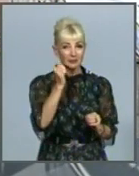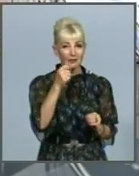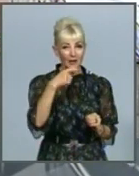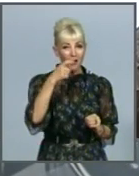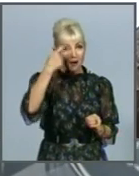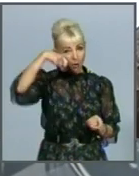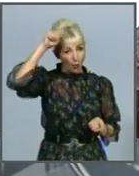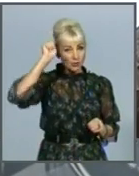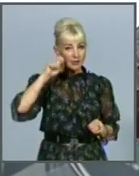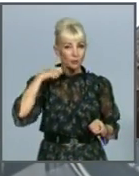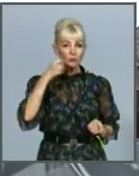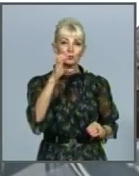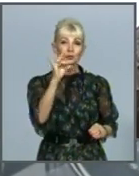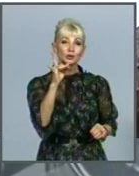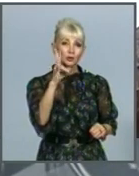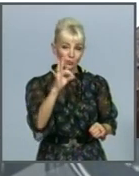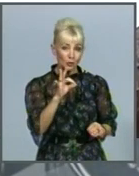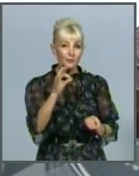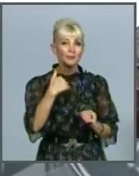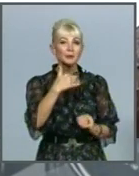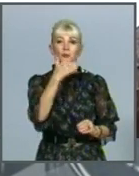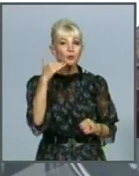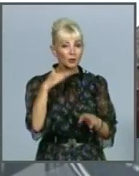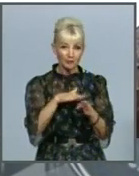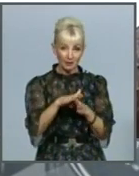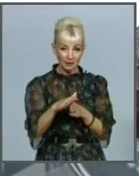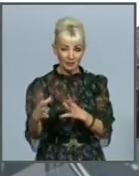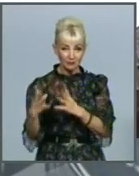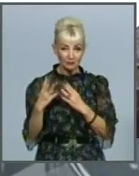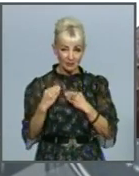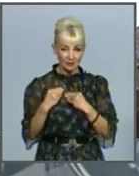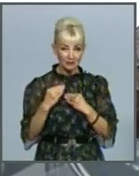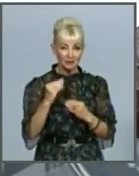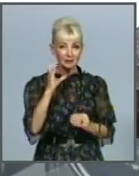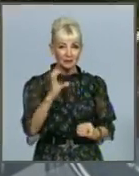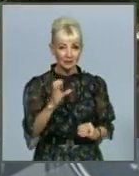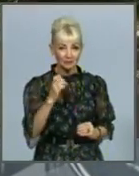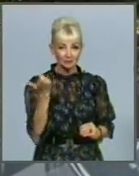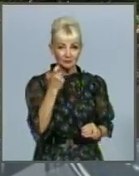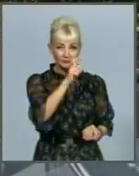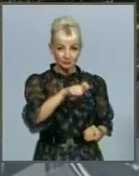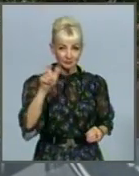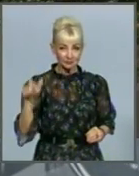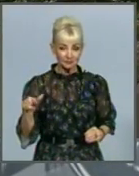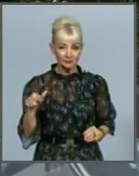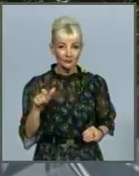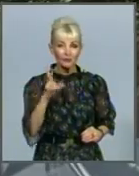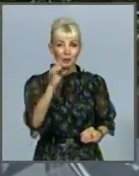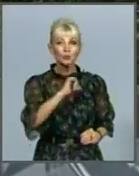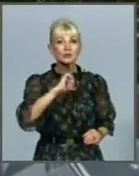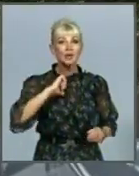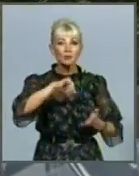сказати, що багато ми робимо з харківчанами, але